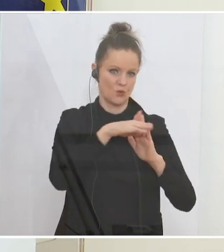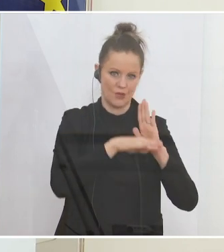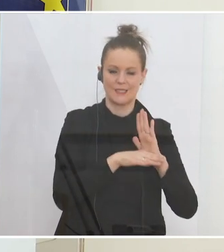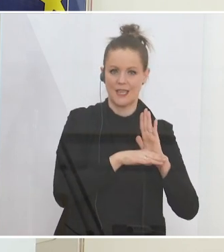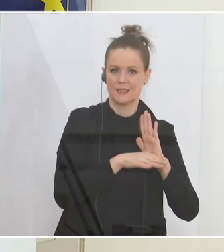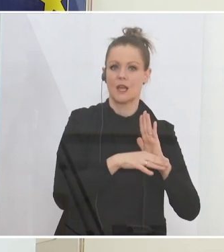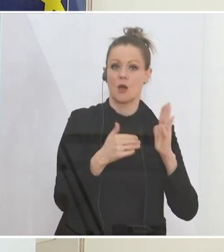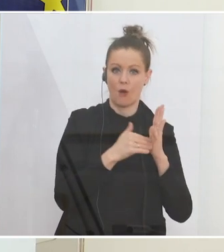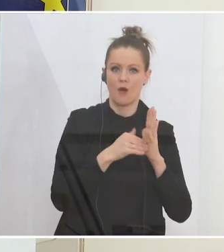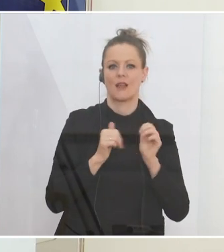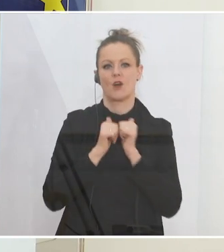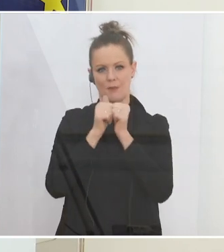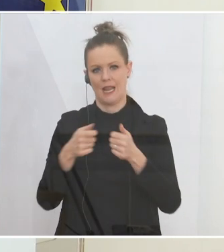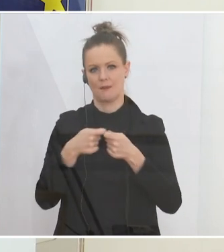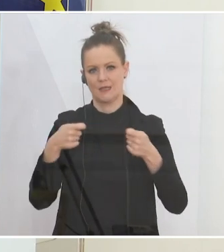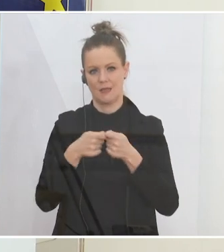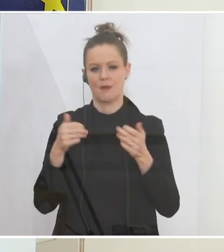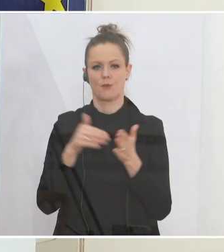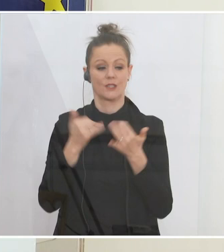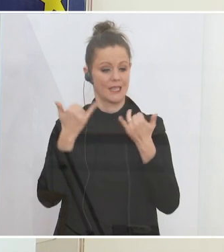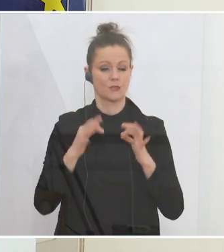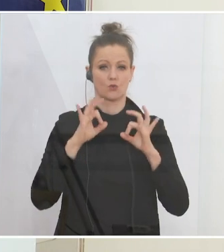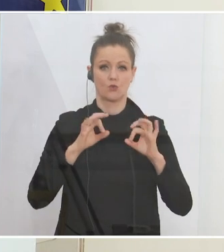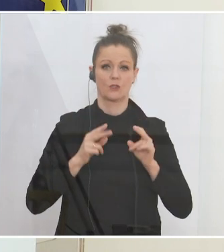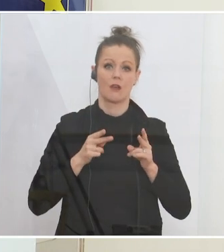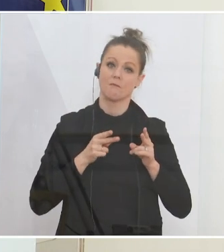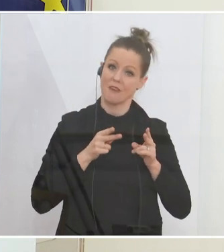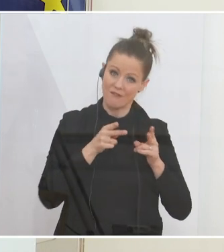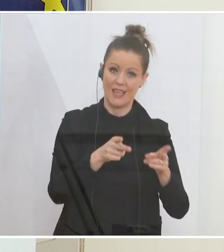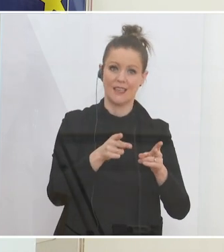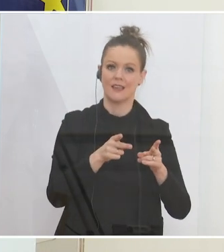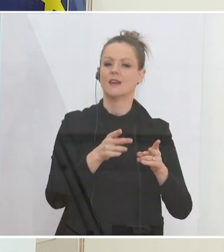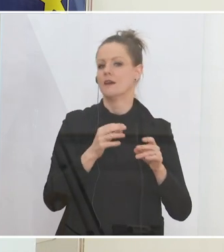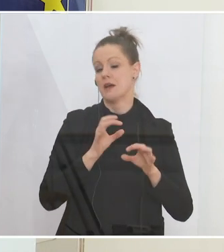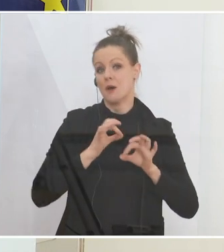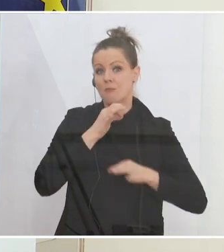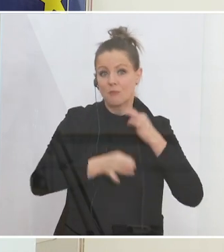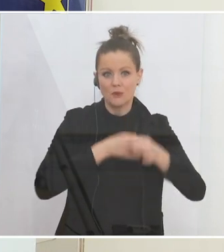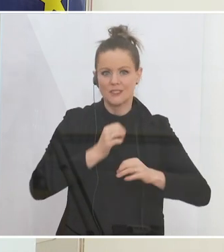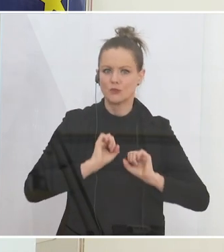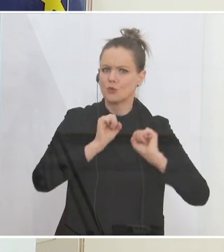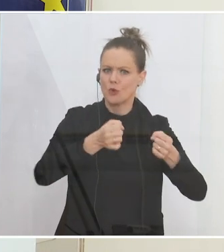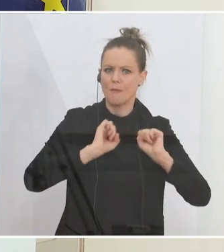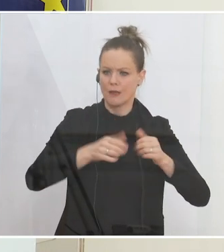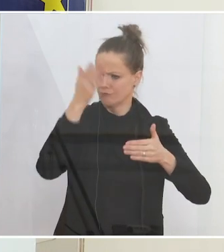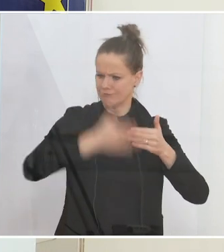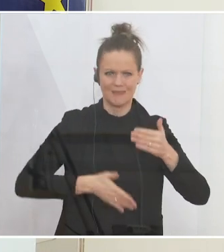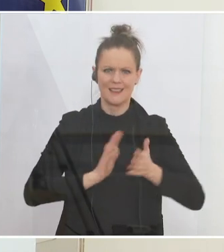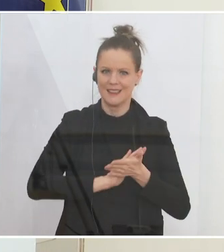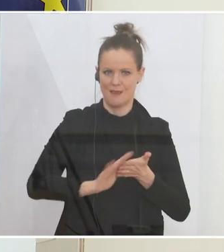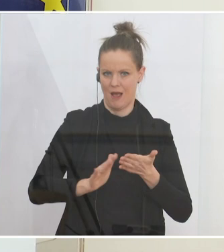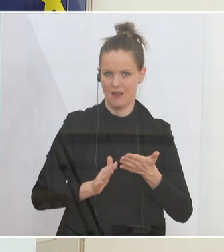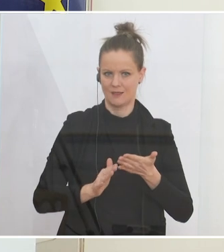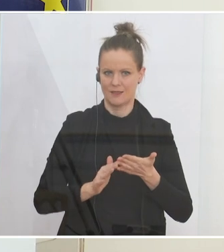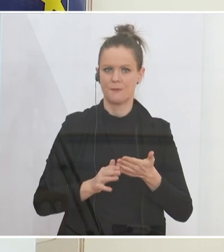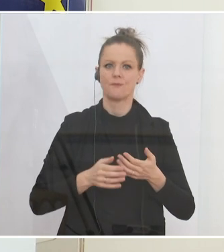Aber ich glaube, grundsätzlich muss man sagen, sind wir da jetzt einmal auf einem guten Weg. Das ist natürlich ein dynamischer Prozess, der wird nie enden. Enden tut dieser Kampf gegen